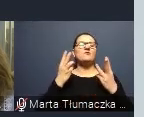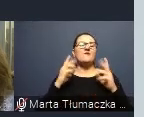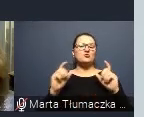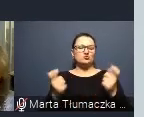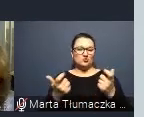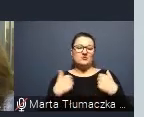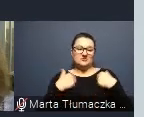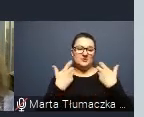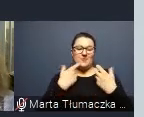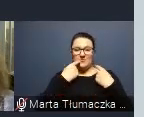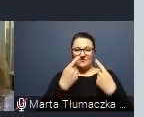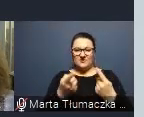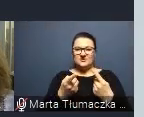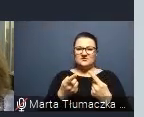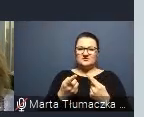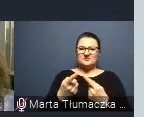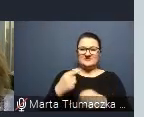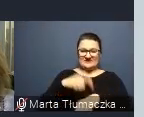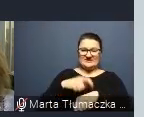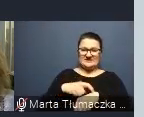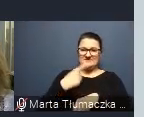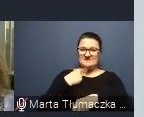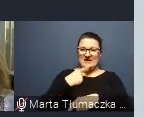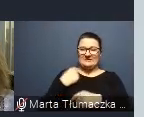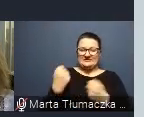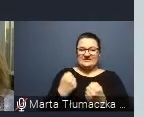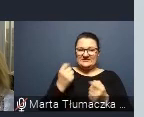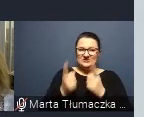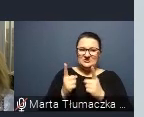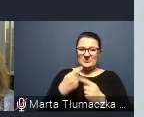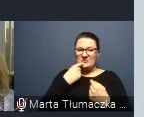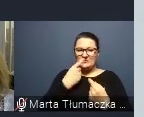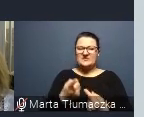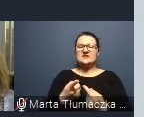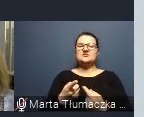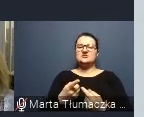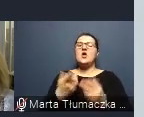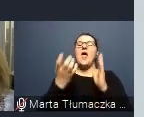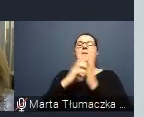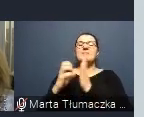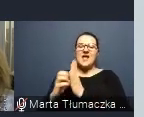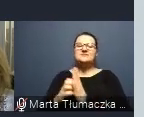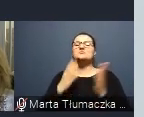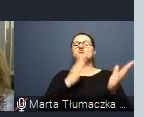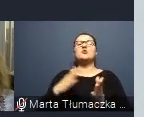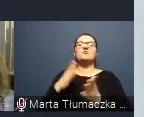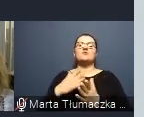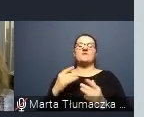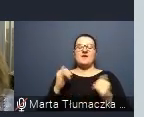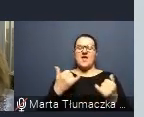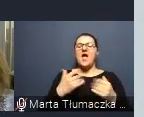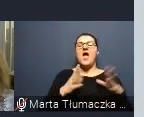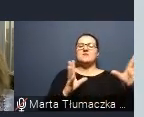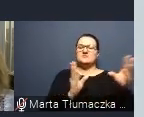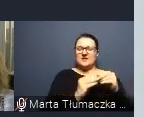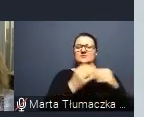chciałam powiedzieć, tutaj już mam mało czasu, więc je staram jak najszybciej to powiedzieć, że są to aplikacje przygotowywane razem ze studentami,